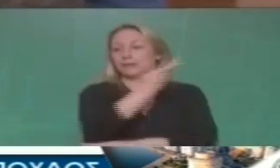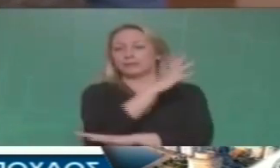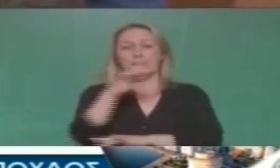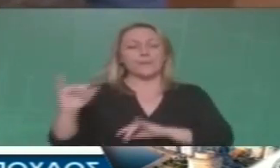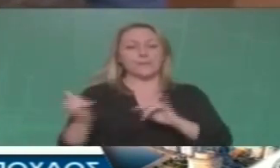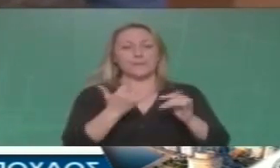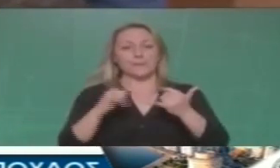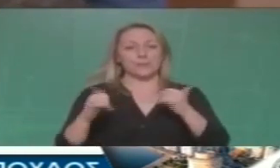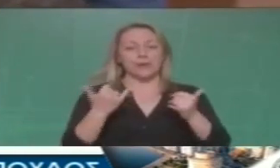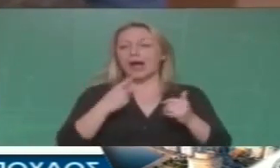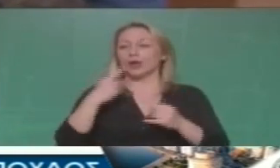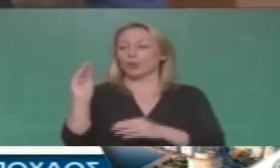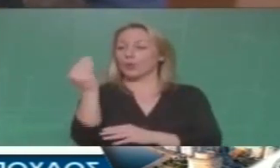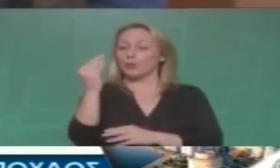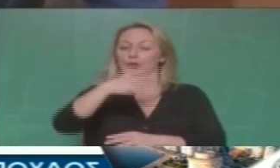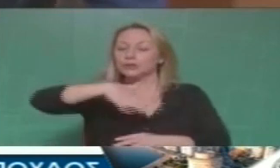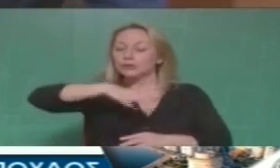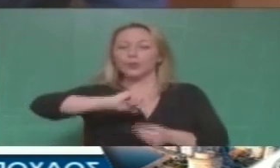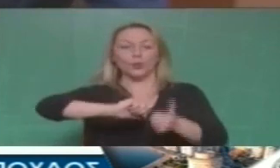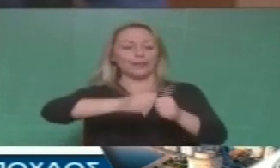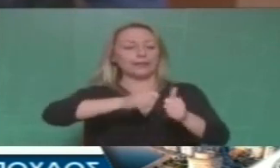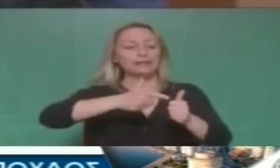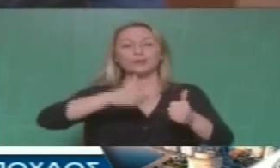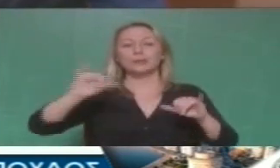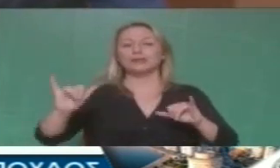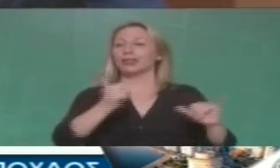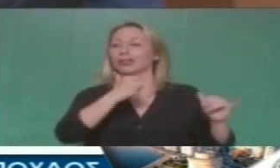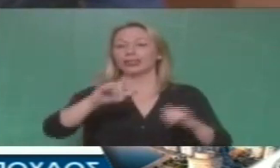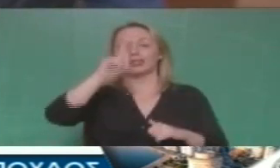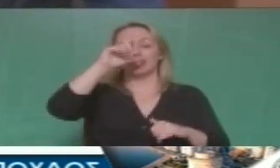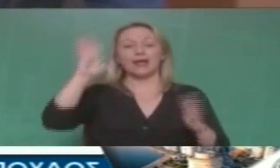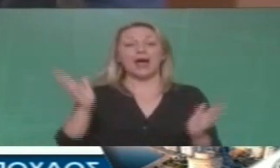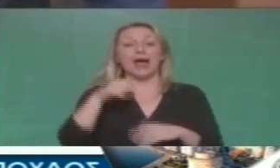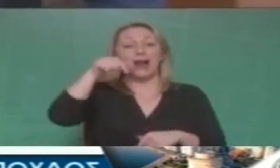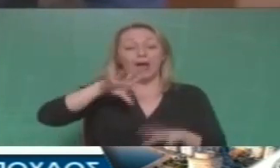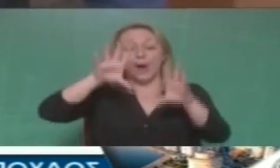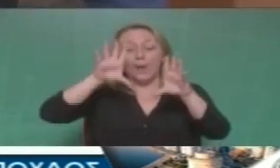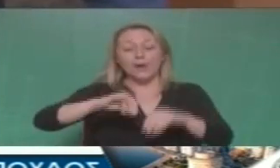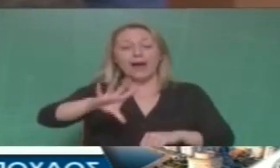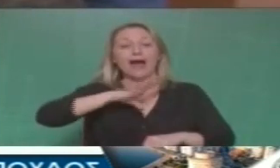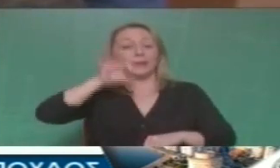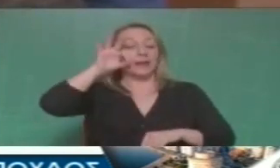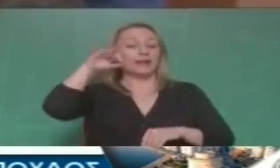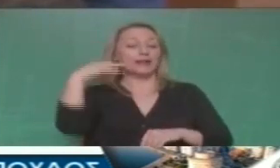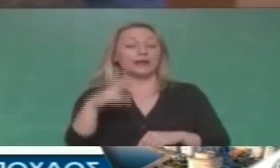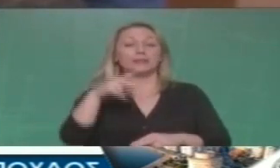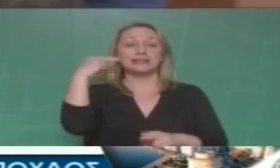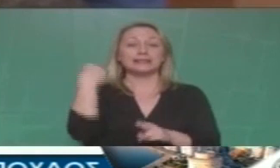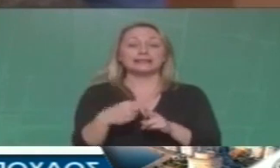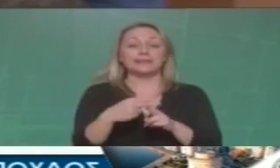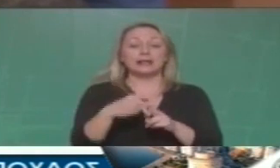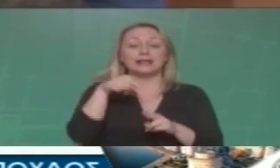σαν πάρκο σαν χώρος πολιτισμού, σαν χώρος αθλητισμού σαν χώρος αναψυχής, σαν χώρος εξυπηρέτησης μεγάλων κρίσιμων